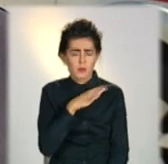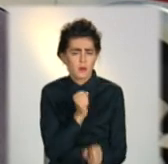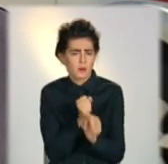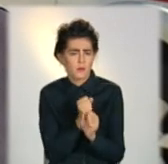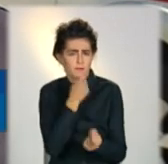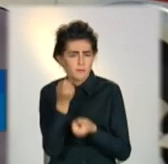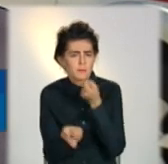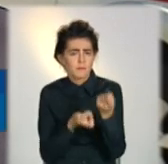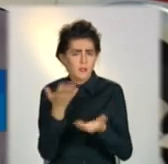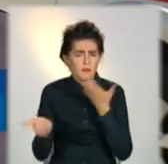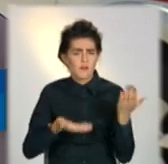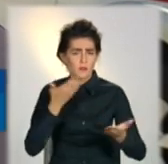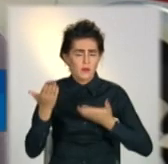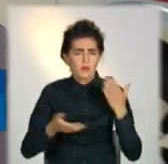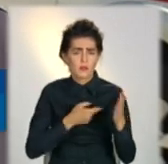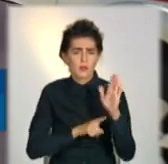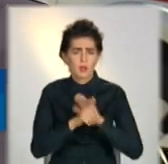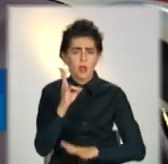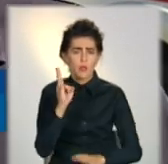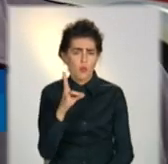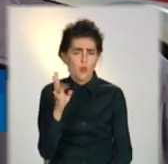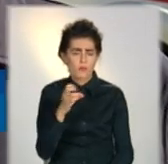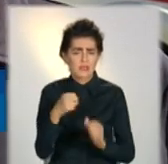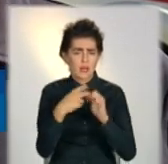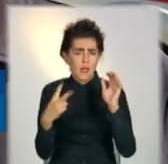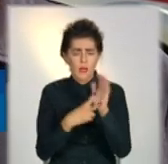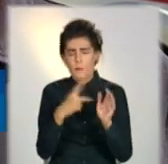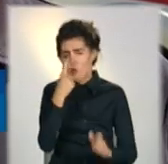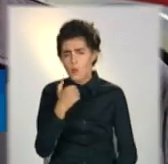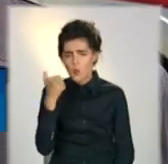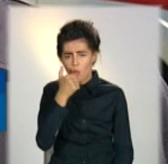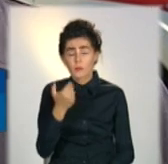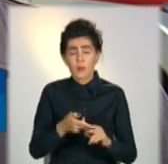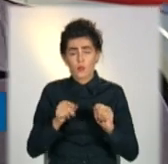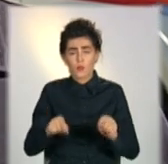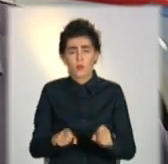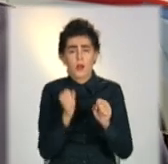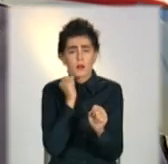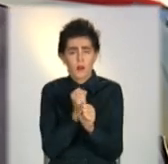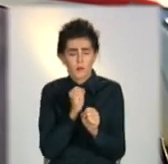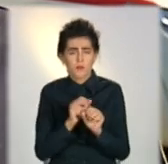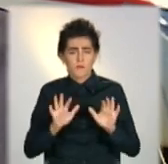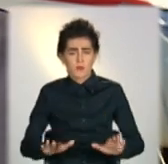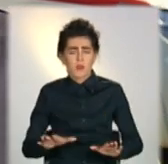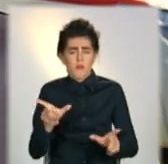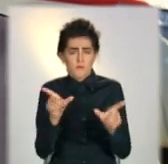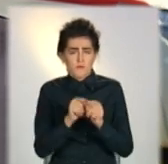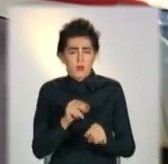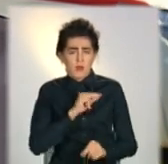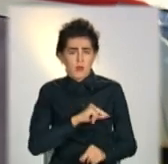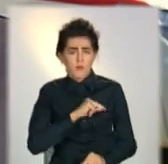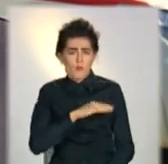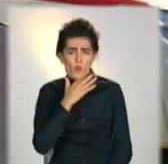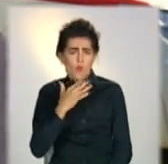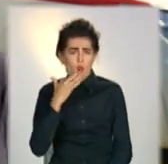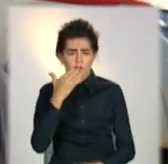розпочалися з листопада 2017 року. На цих роботах одночасно працювало більш